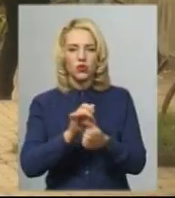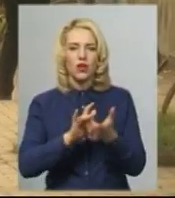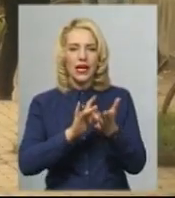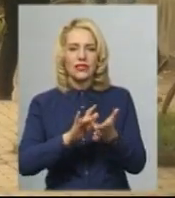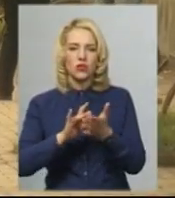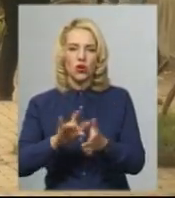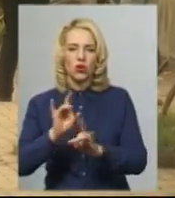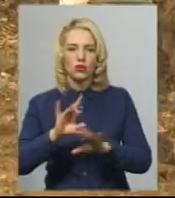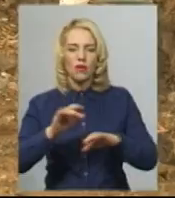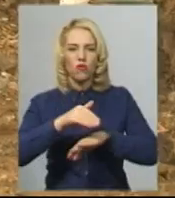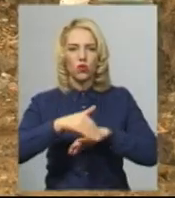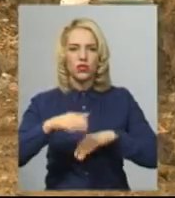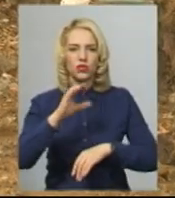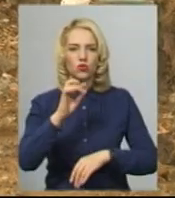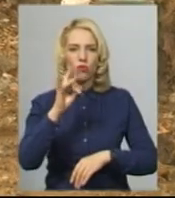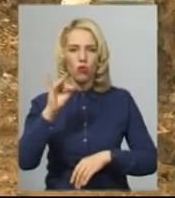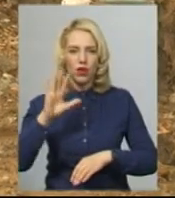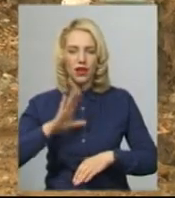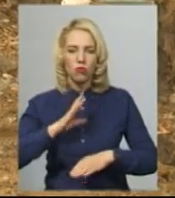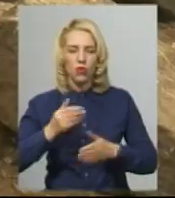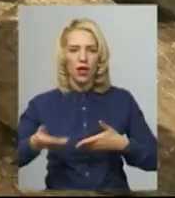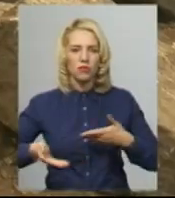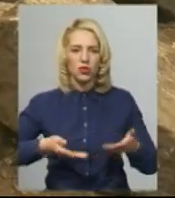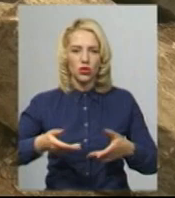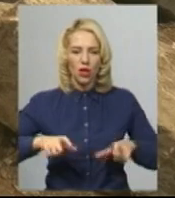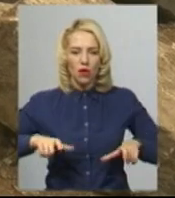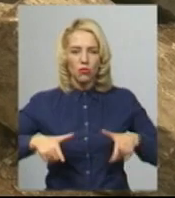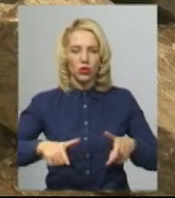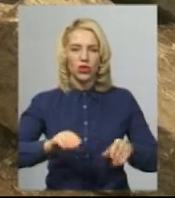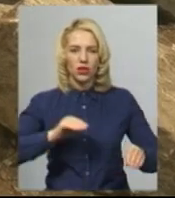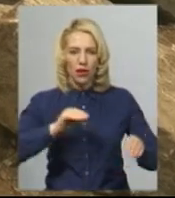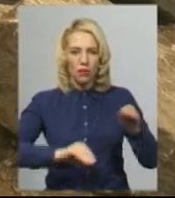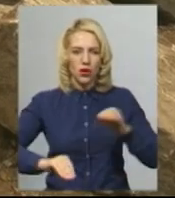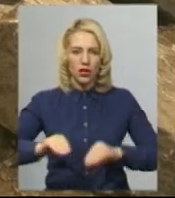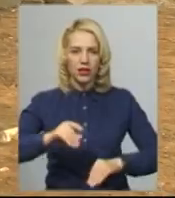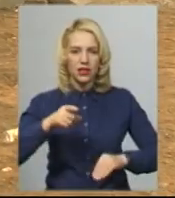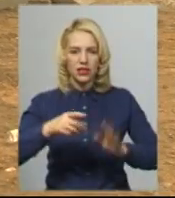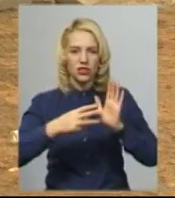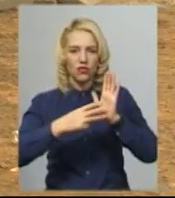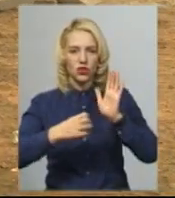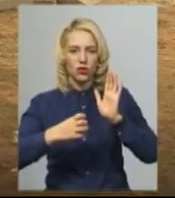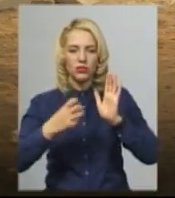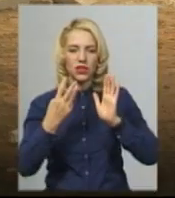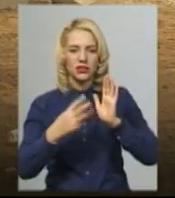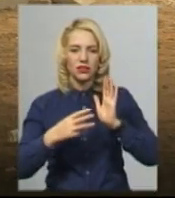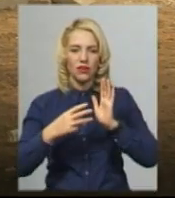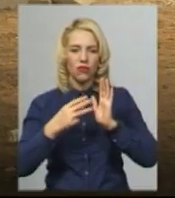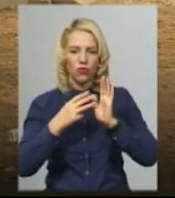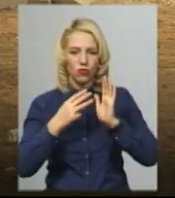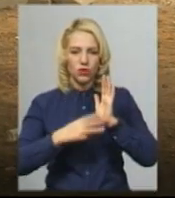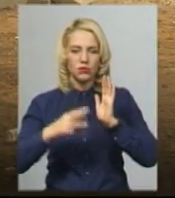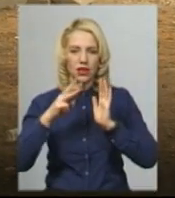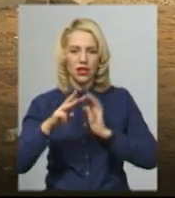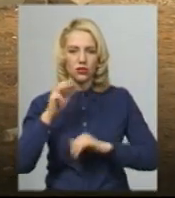Розповідає, вулиця Соборна була пішохідною, а броківка тут покладена у 1893 році. Я сама мешканка вулиці Соборної,